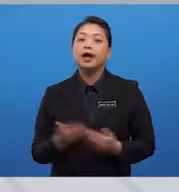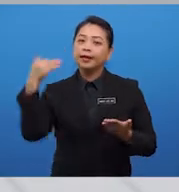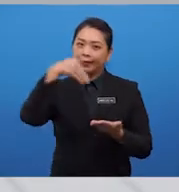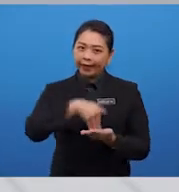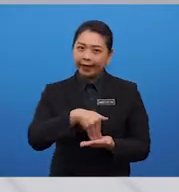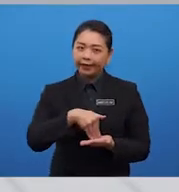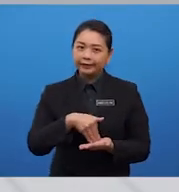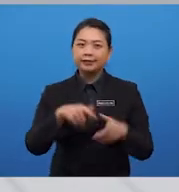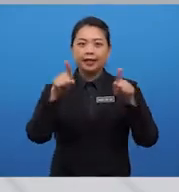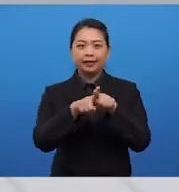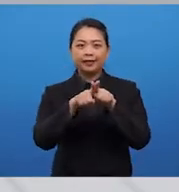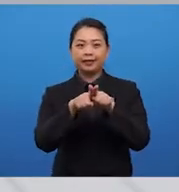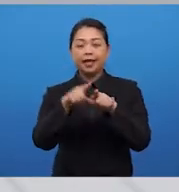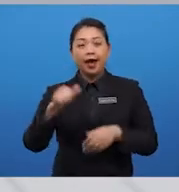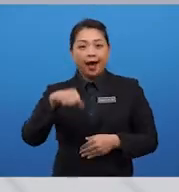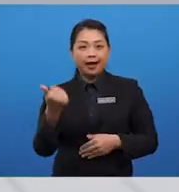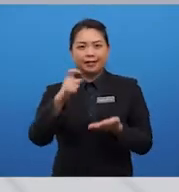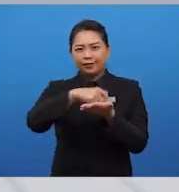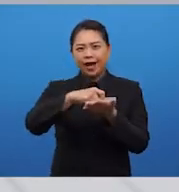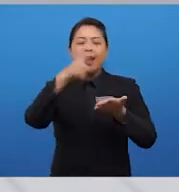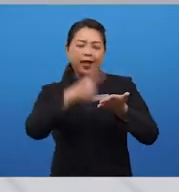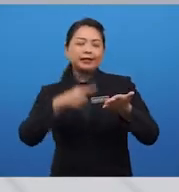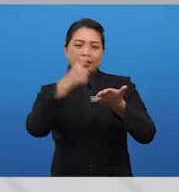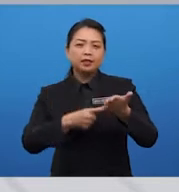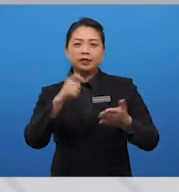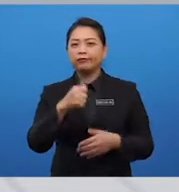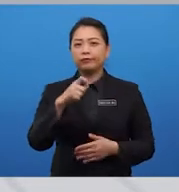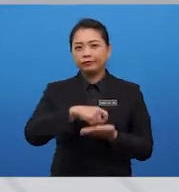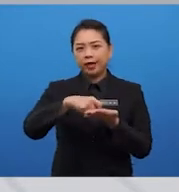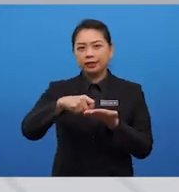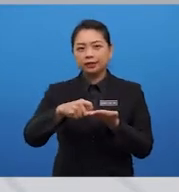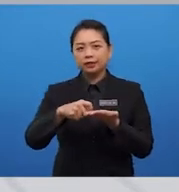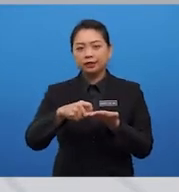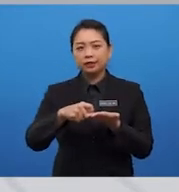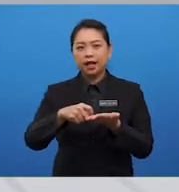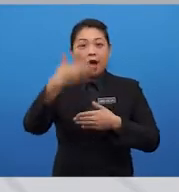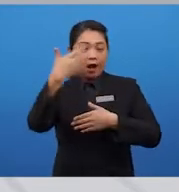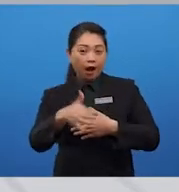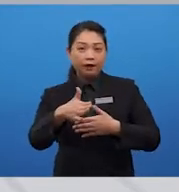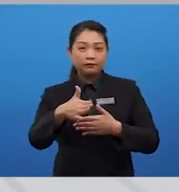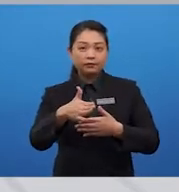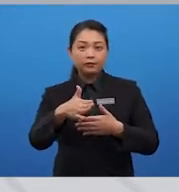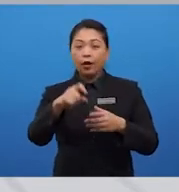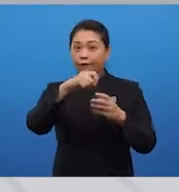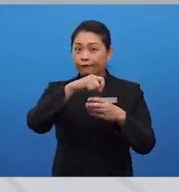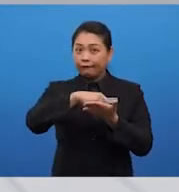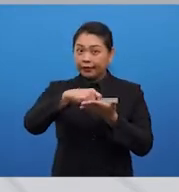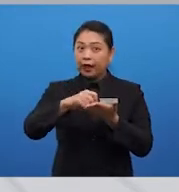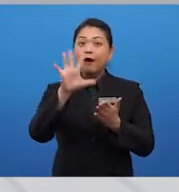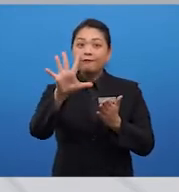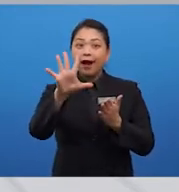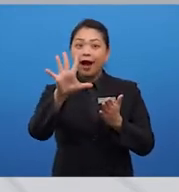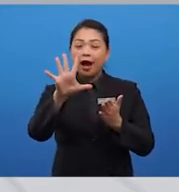Again, like in other writings, in any writings, once you have written your five paragraphs,